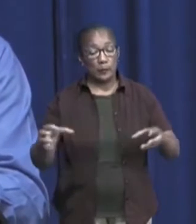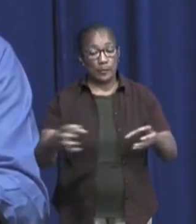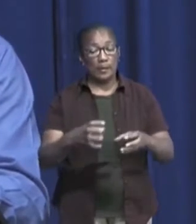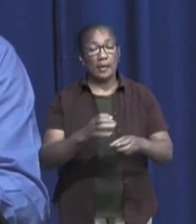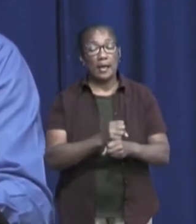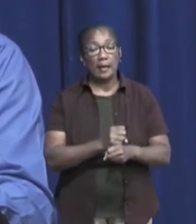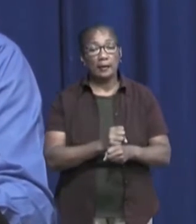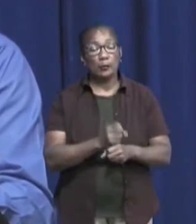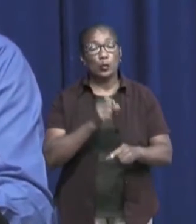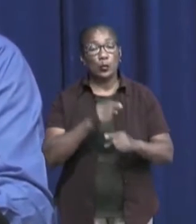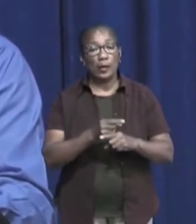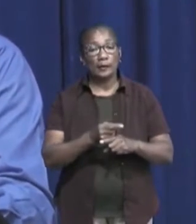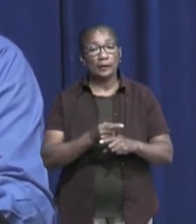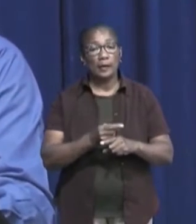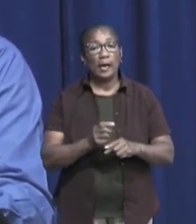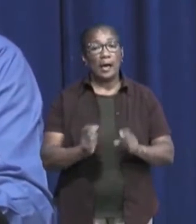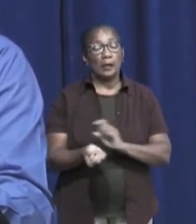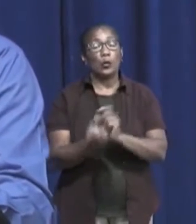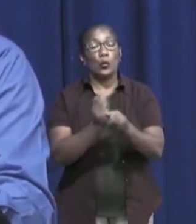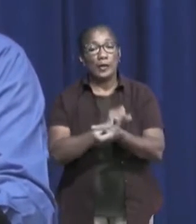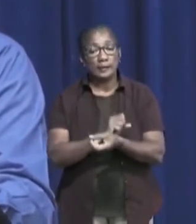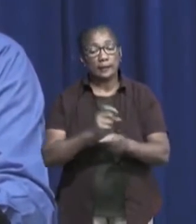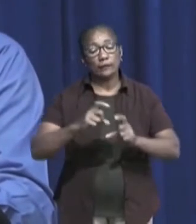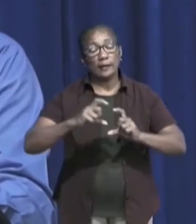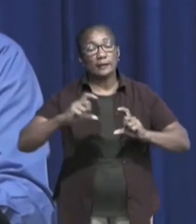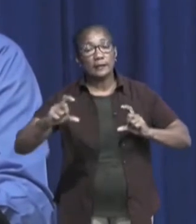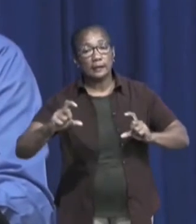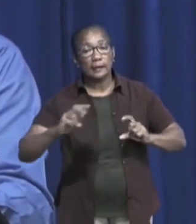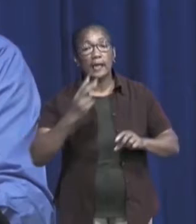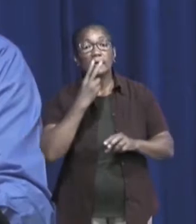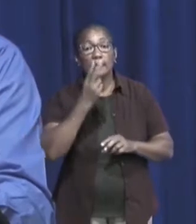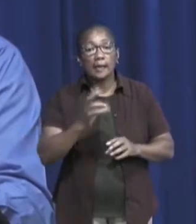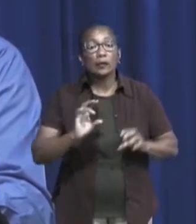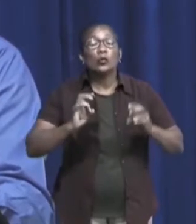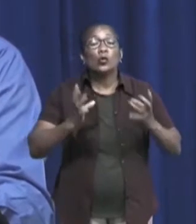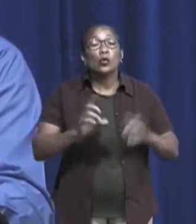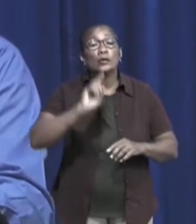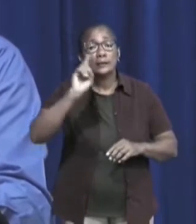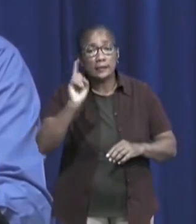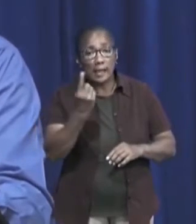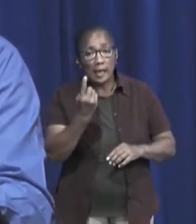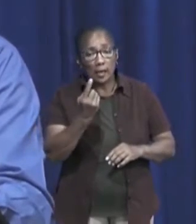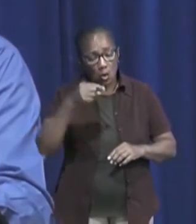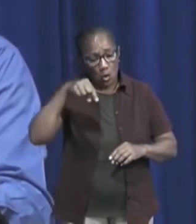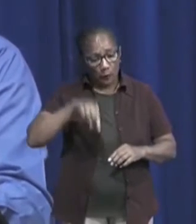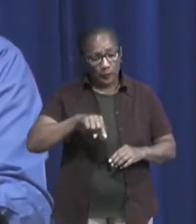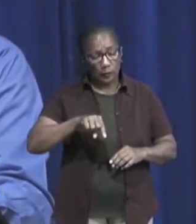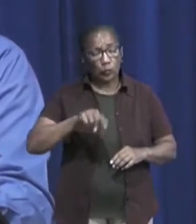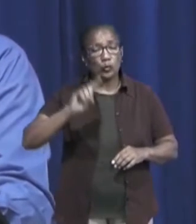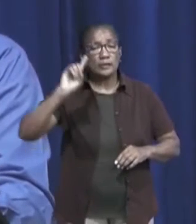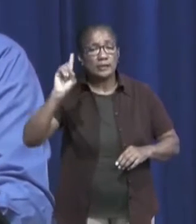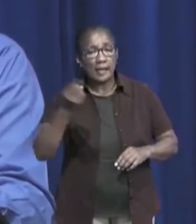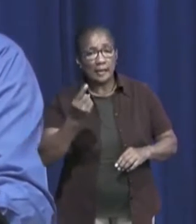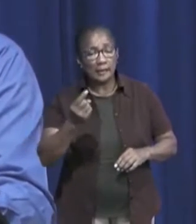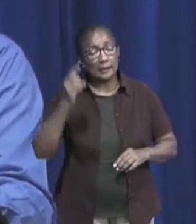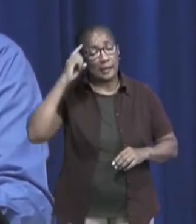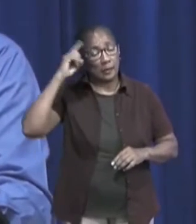werken wij dus nu aan de wijziging van de strategie en kijken wij ook hoe snel, want nu moeten we dan sneller dan gepland was,